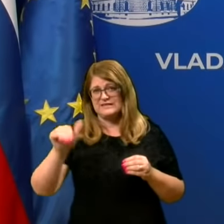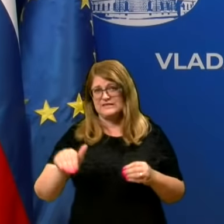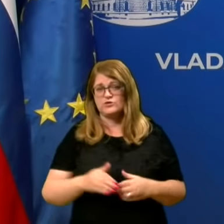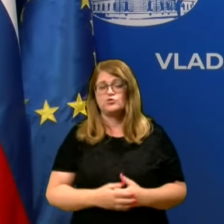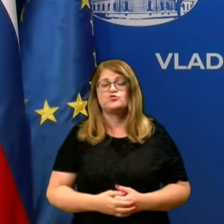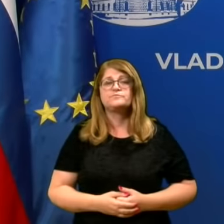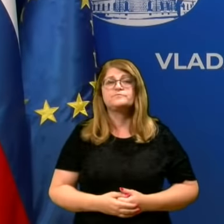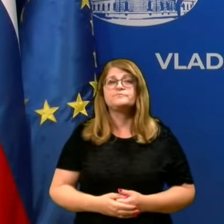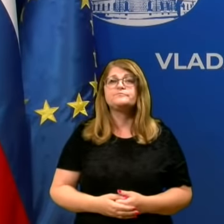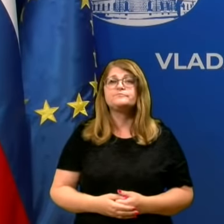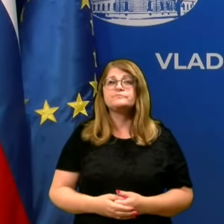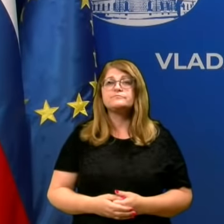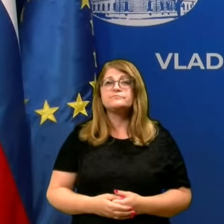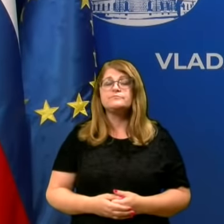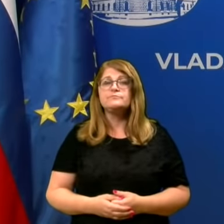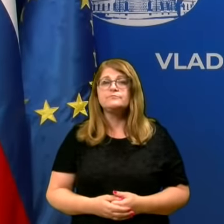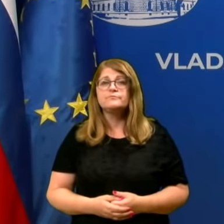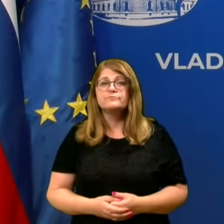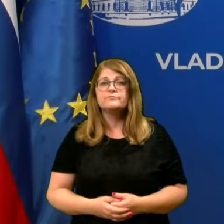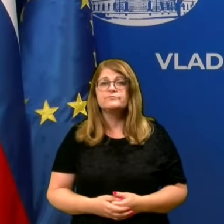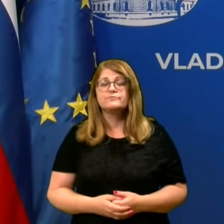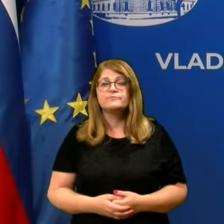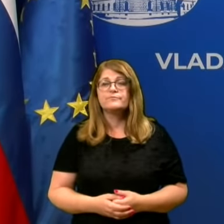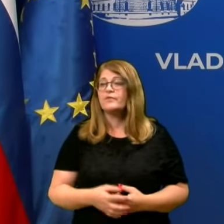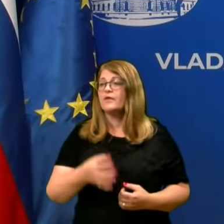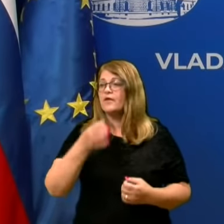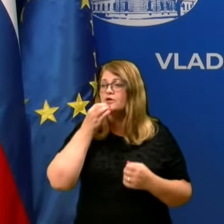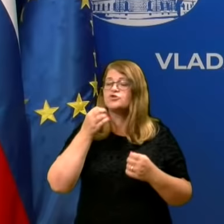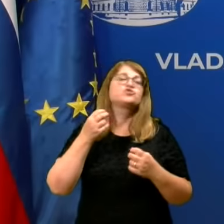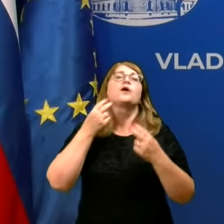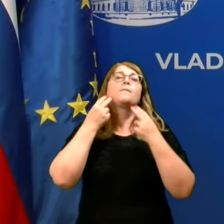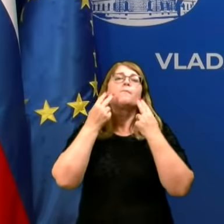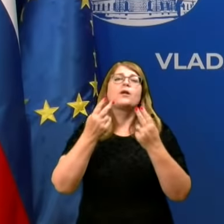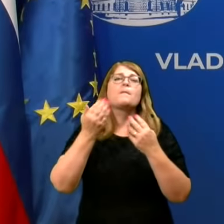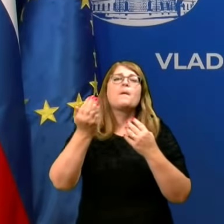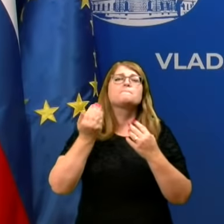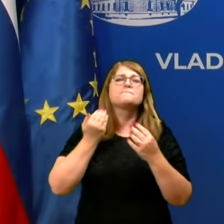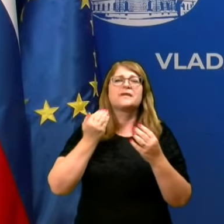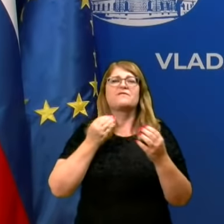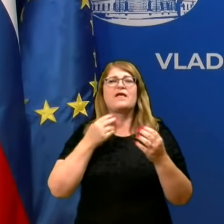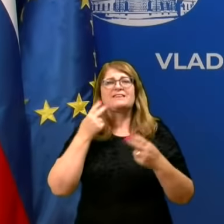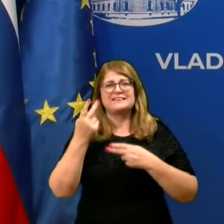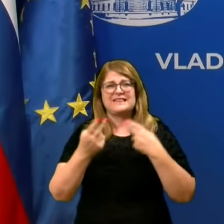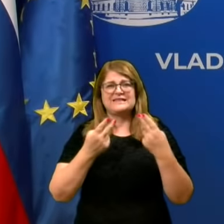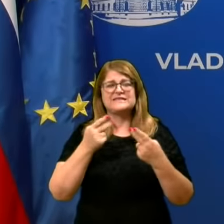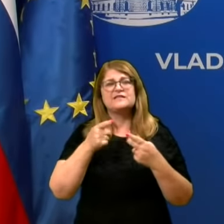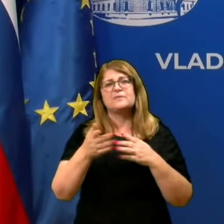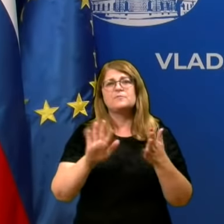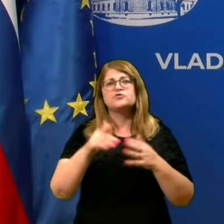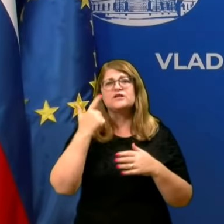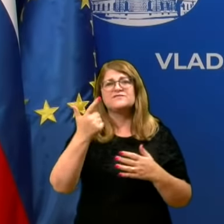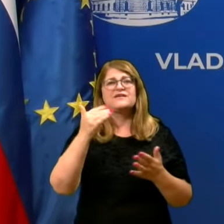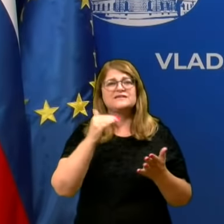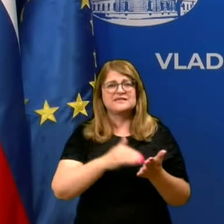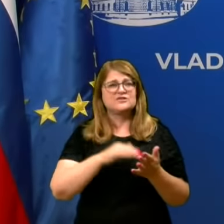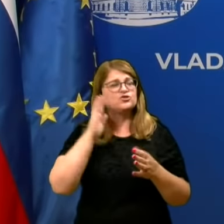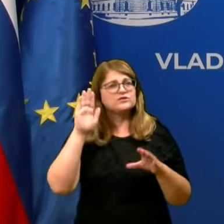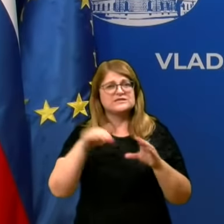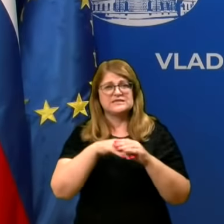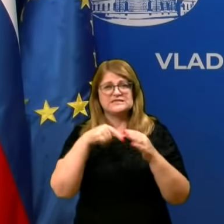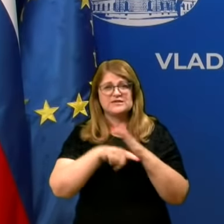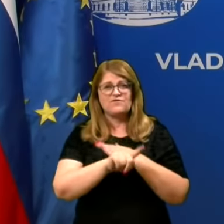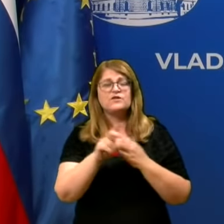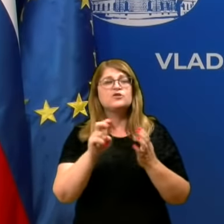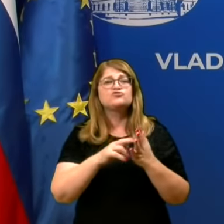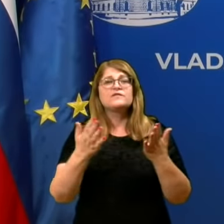Potem, če gremo na samo preventivno testiranje domov za ostarelih, tam je približno 20 tisoč stanovalcev in